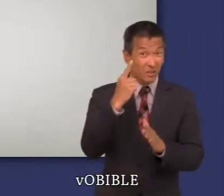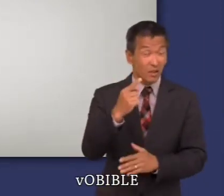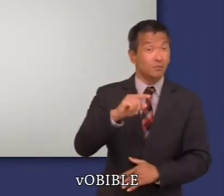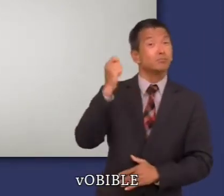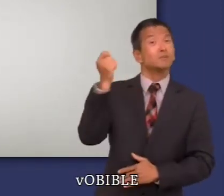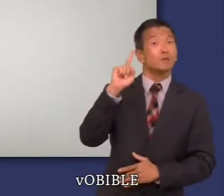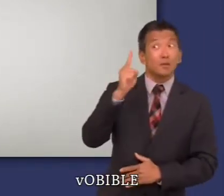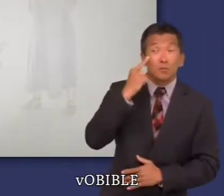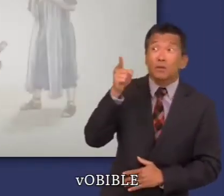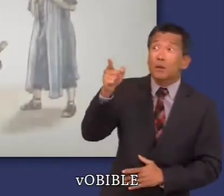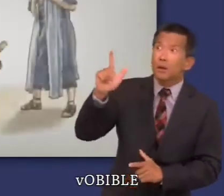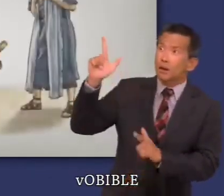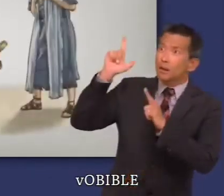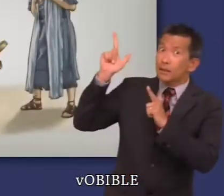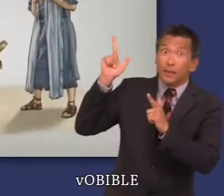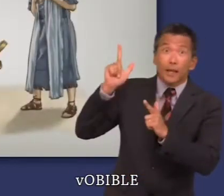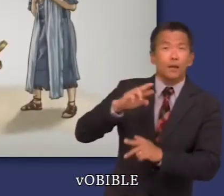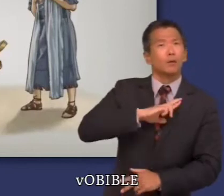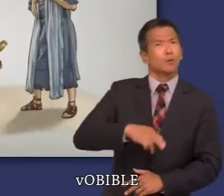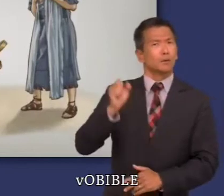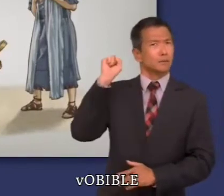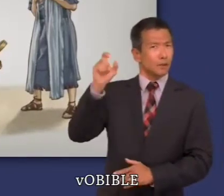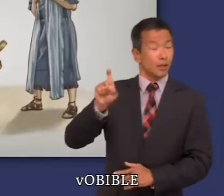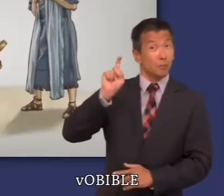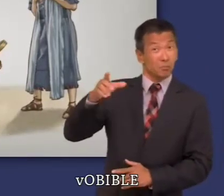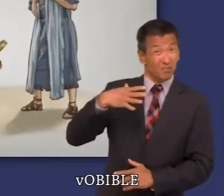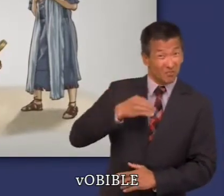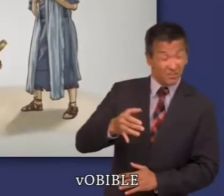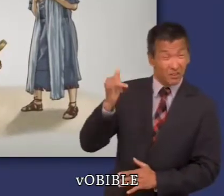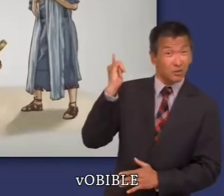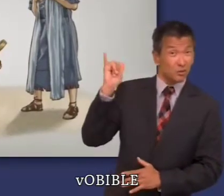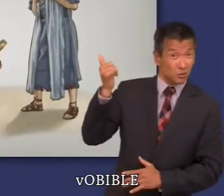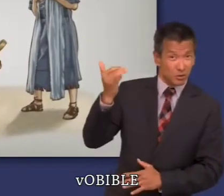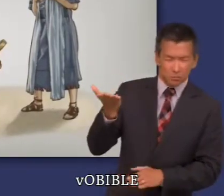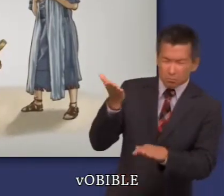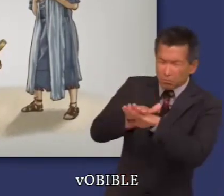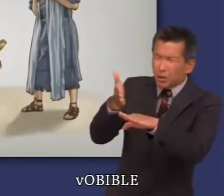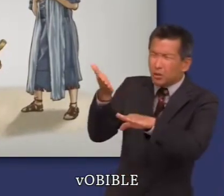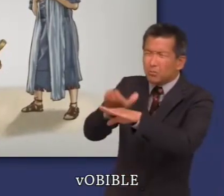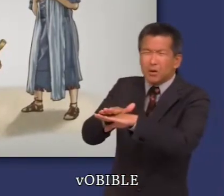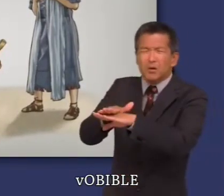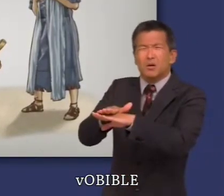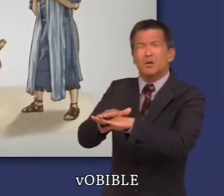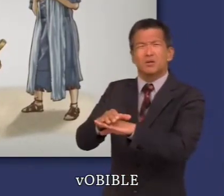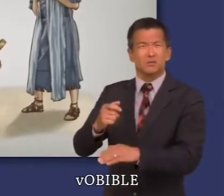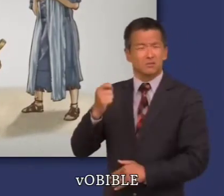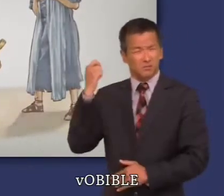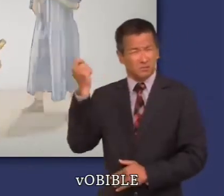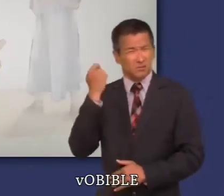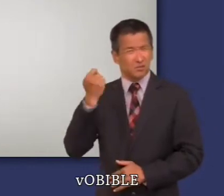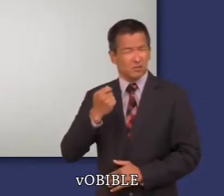Dans le chapitre 1, David apprend une terrible nouvelle. Saül et son fils Jonathan sont morts au combat.